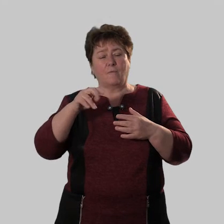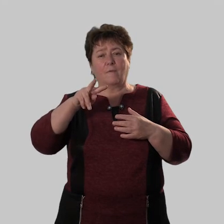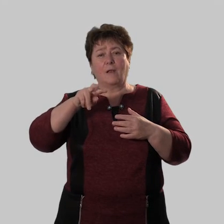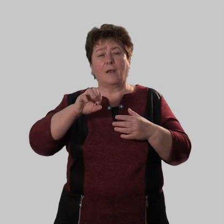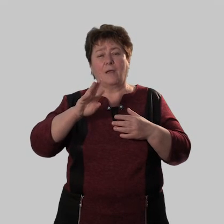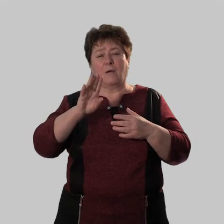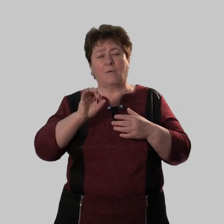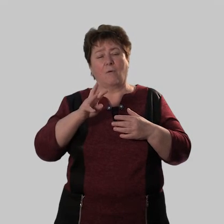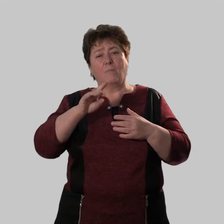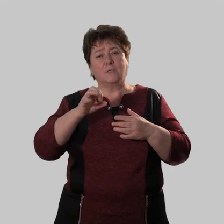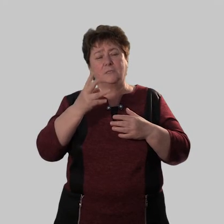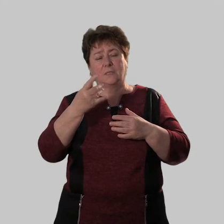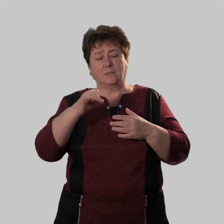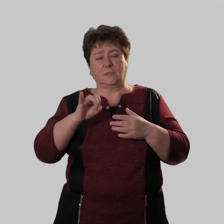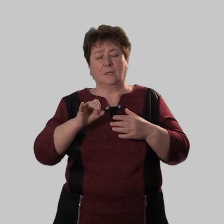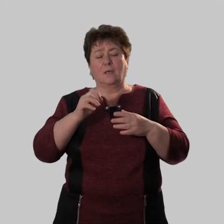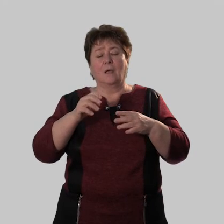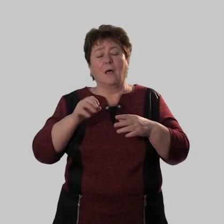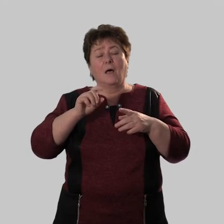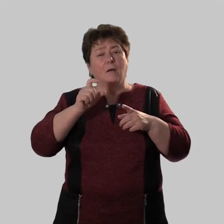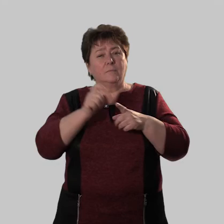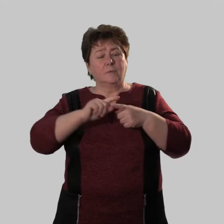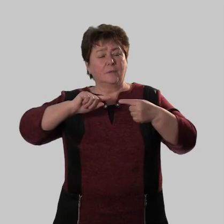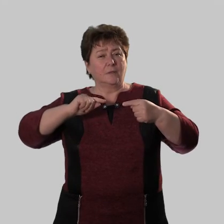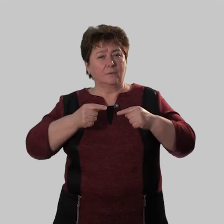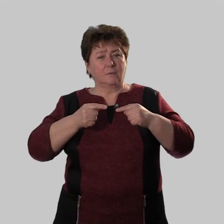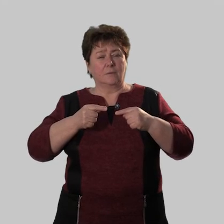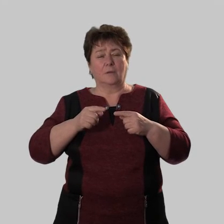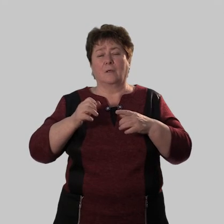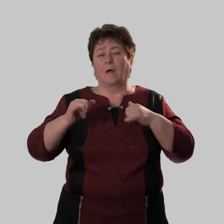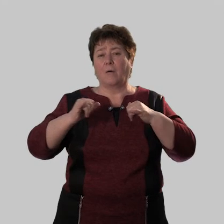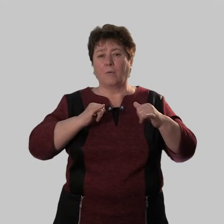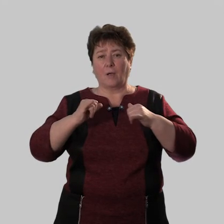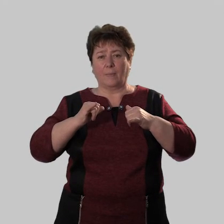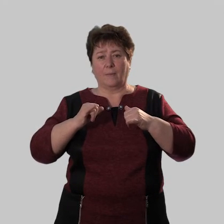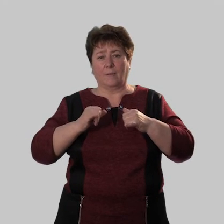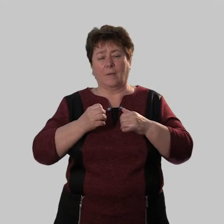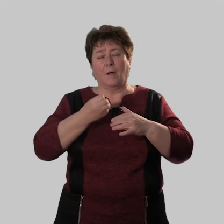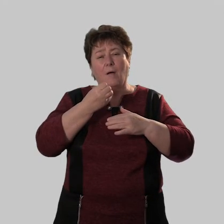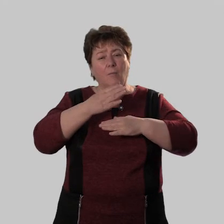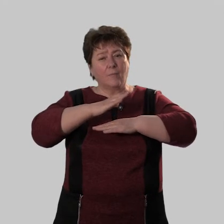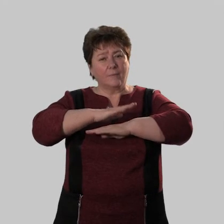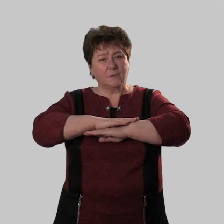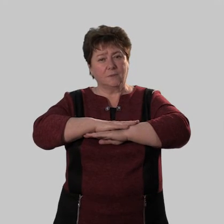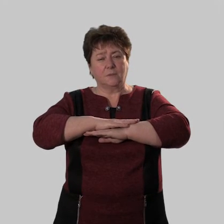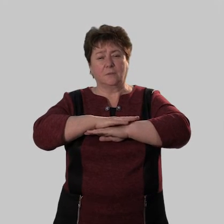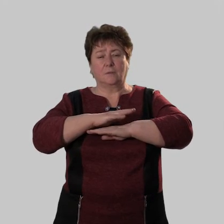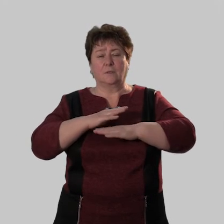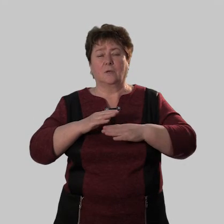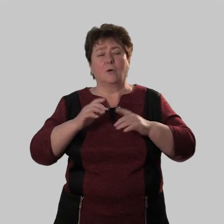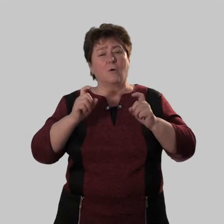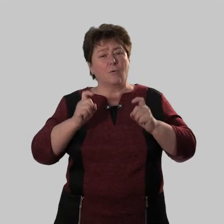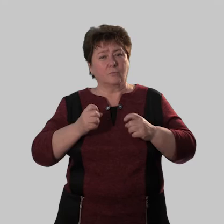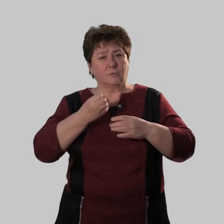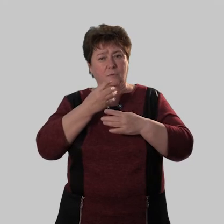легкомысленный антонимы аккуратный дисциплинированный